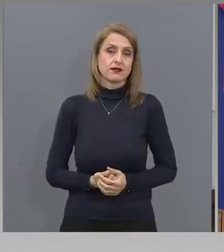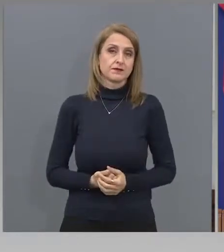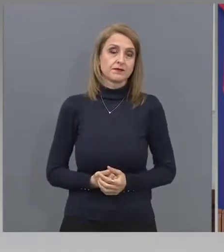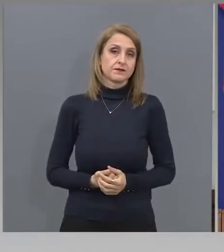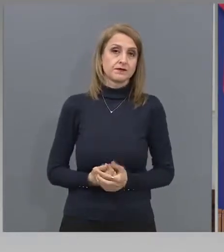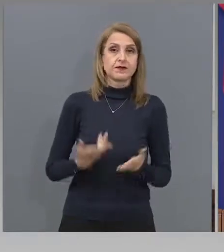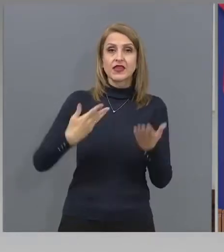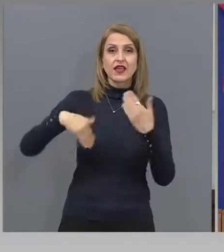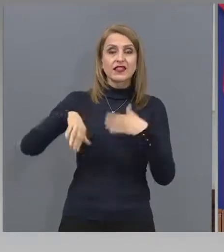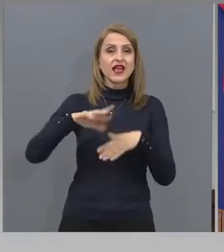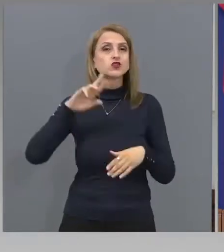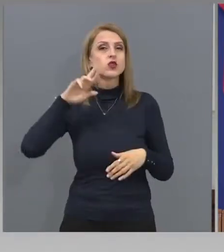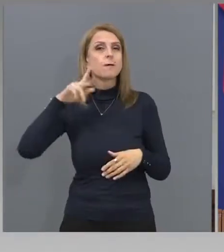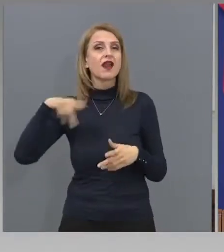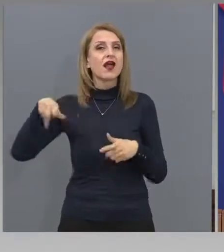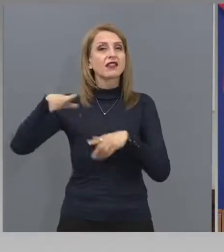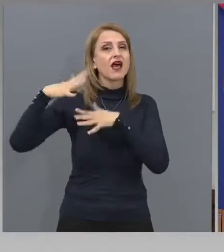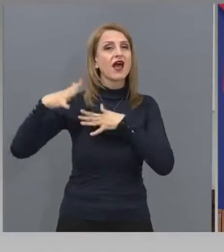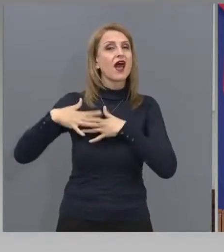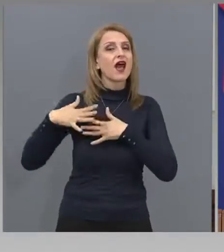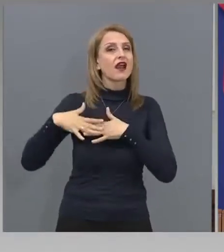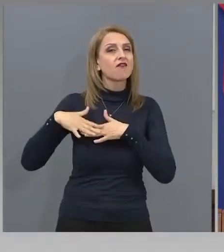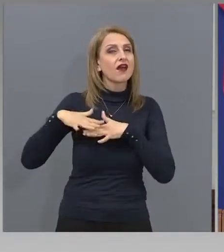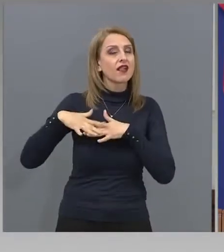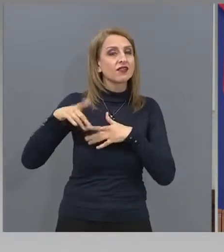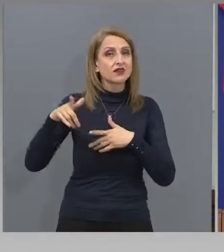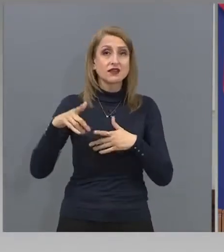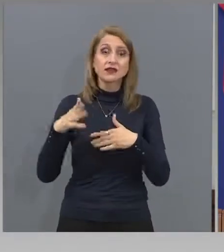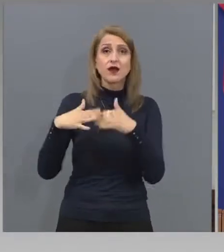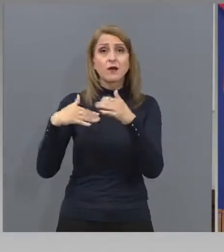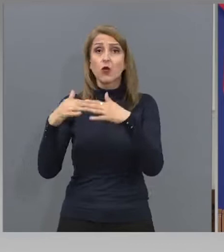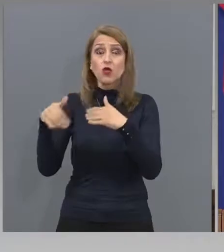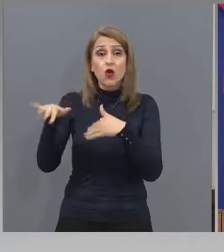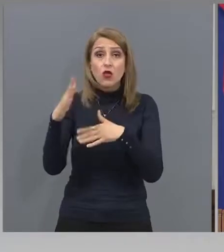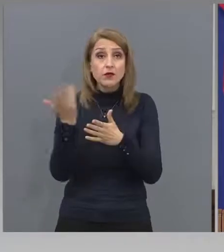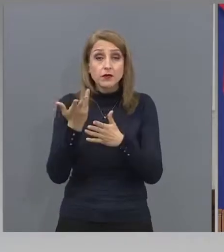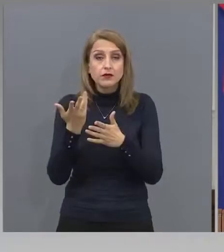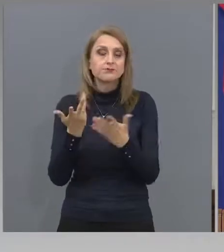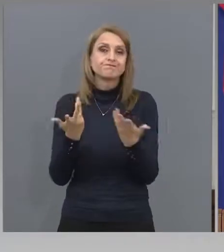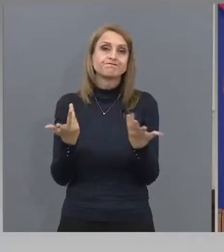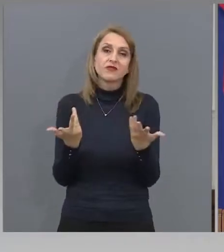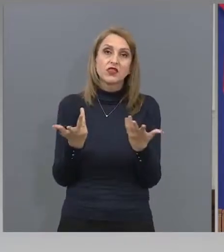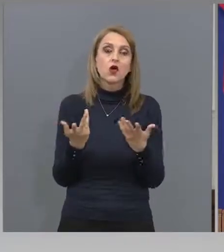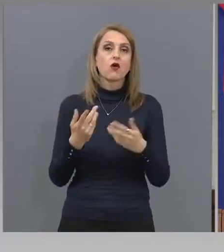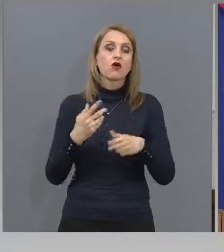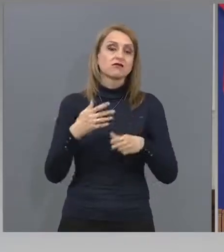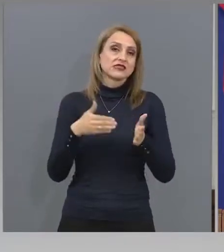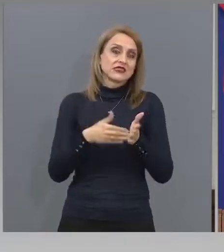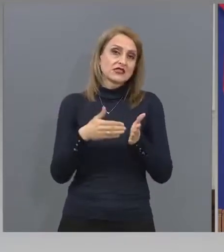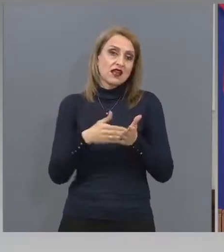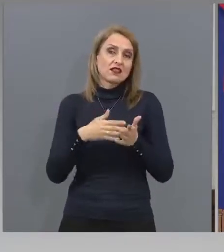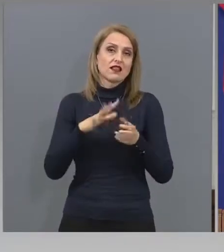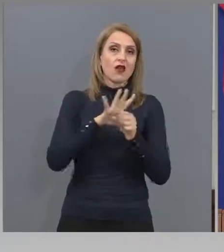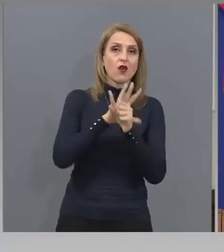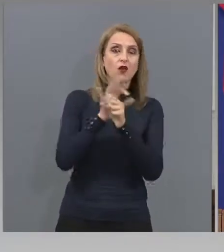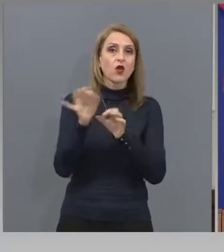Нашите братия харвати доста се готвиха, но коронавируса не им даде възможност да се изяват така, както не имахме